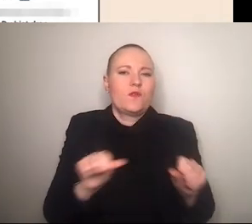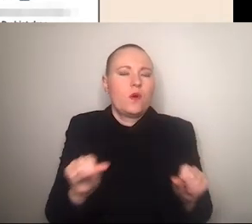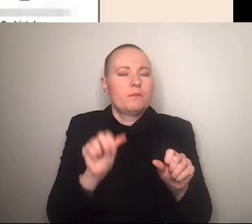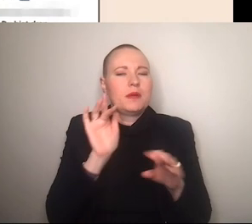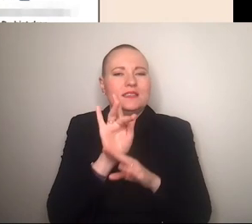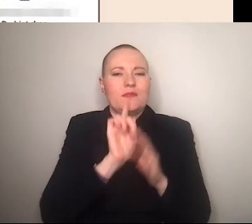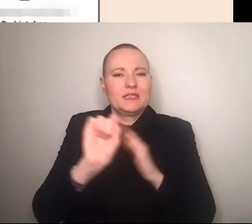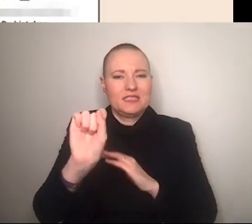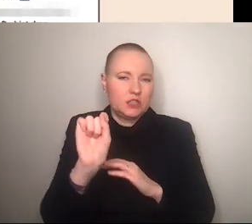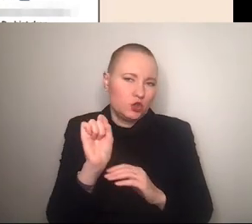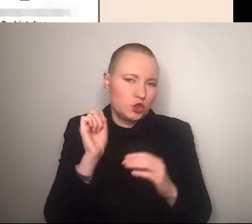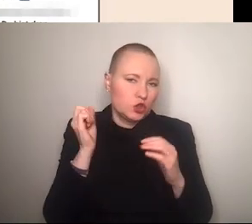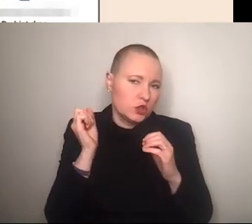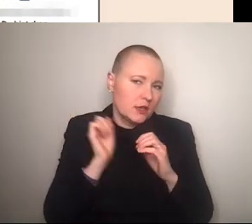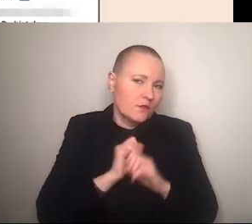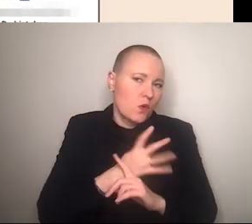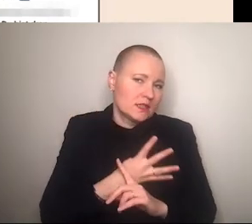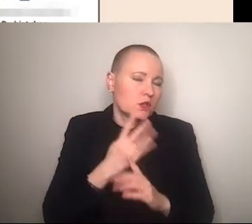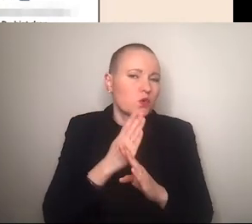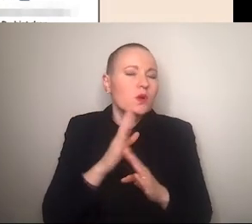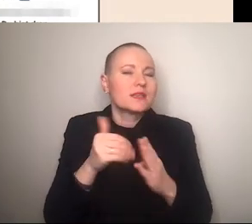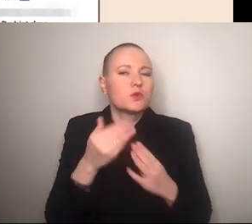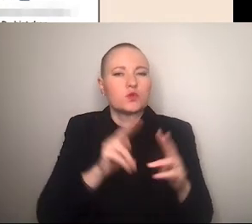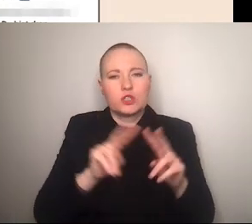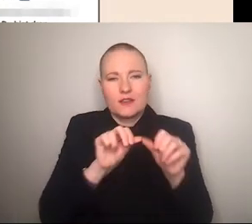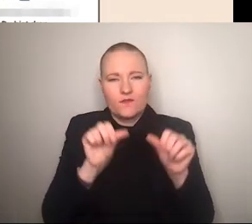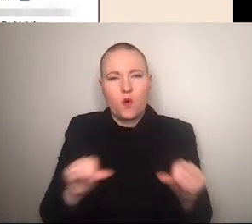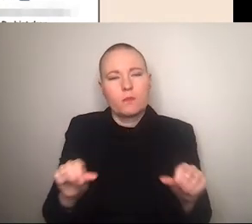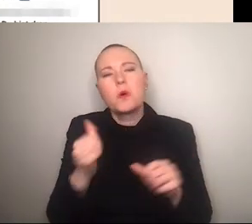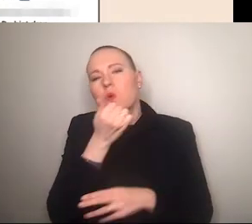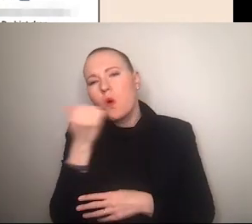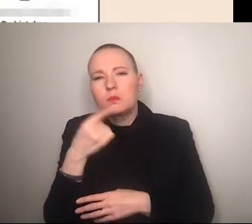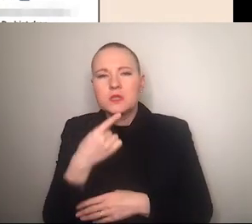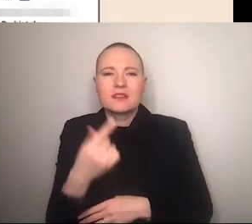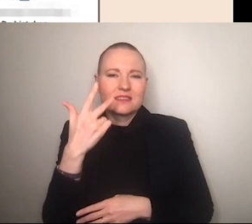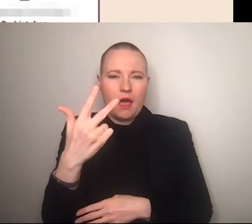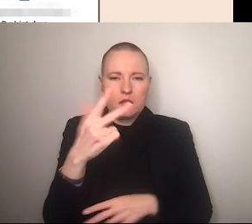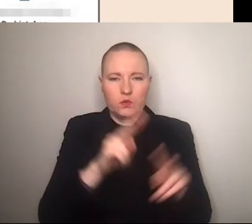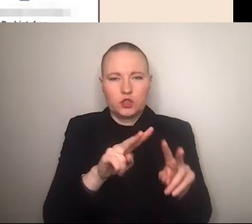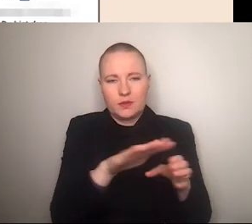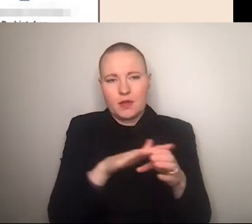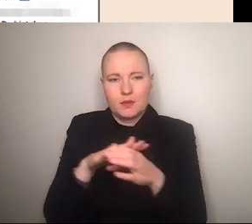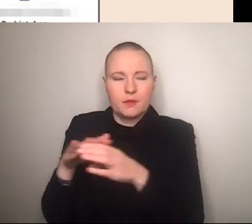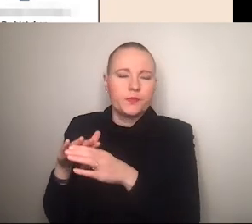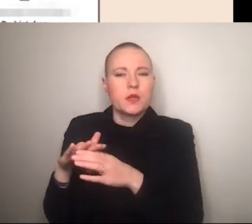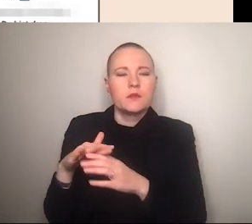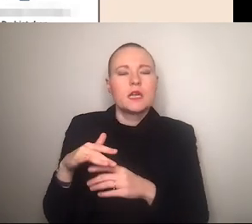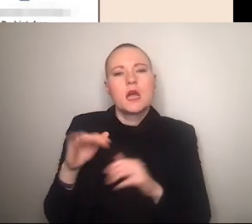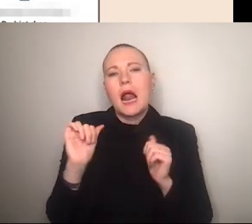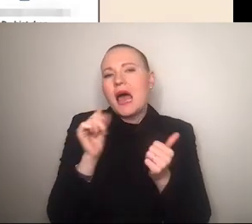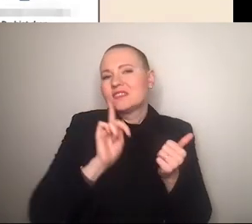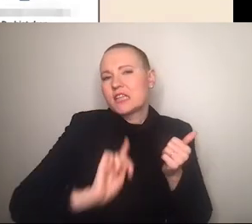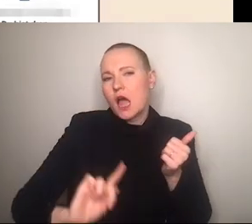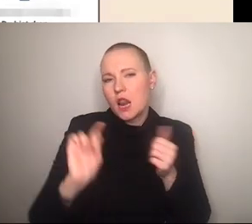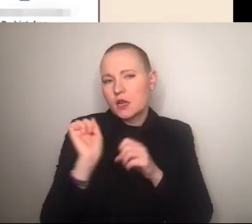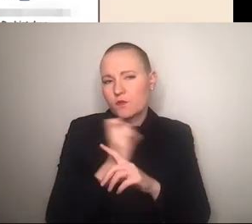influencerinnen gibt grob gesagt gibt es so drei kategorien da haben wir einmal die lifestyle influencerinnen sehen